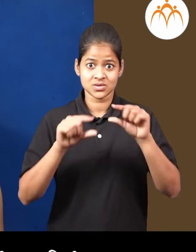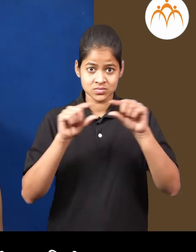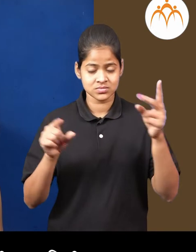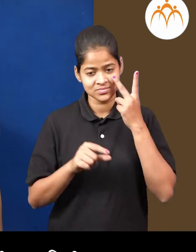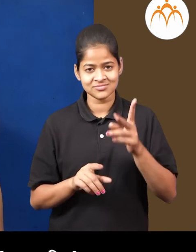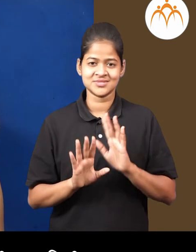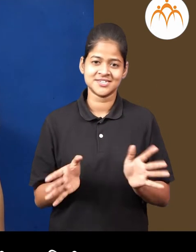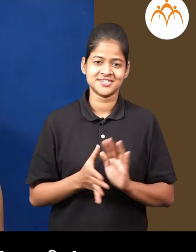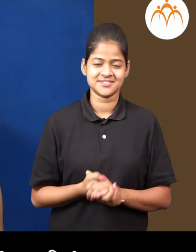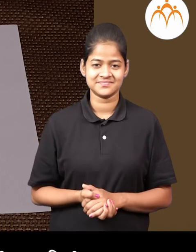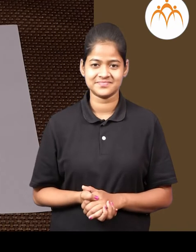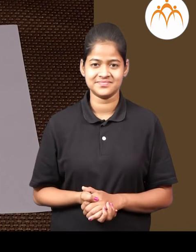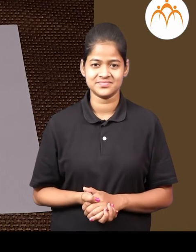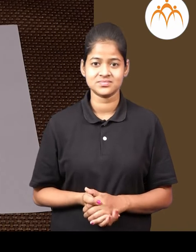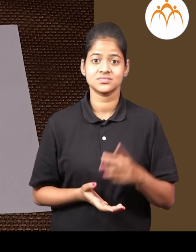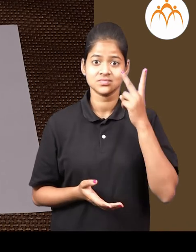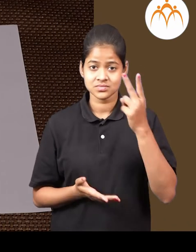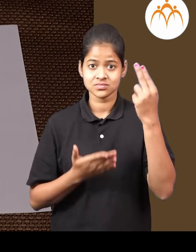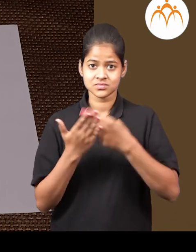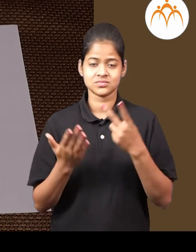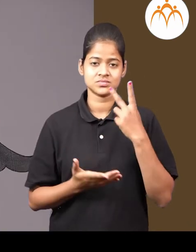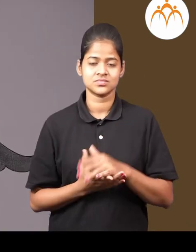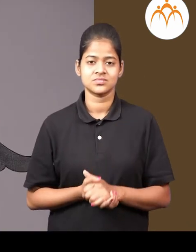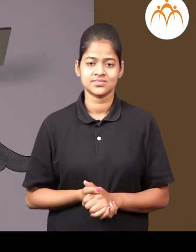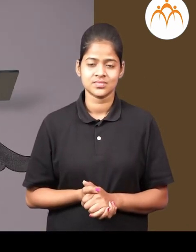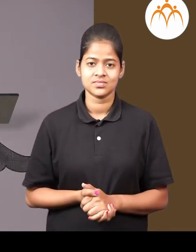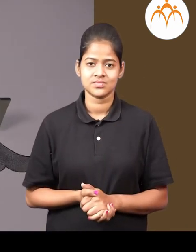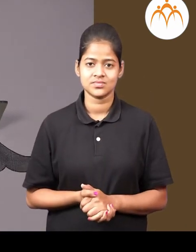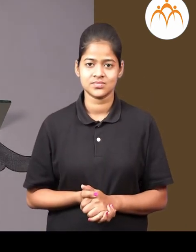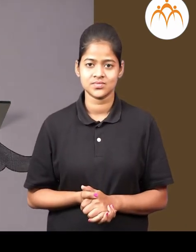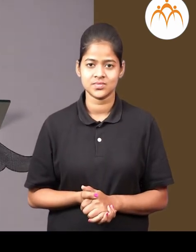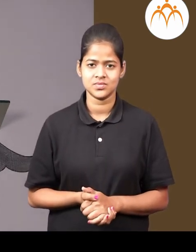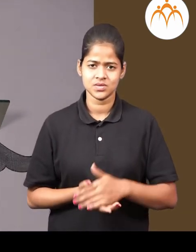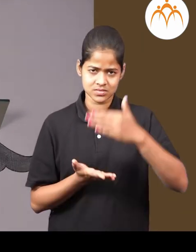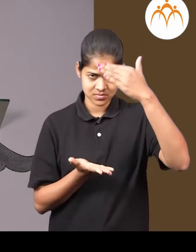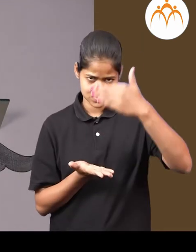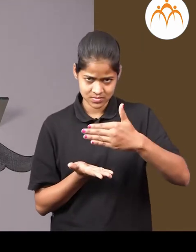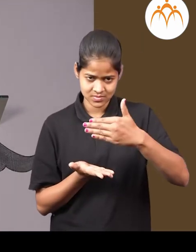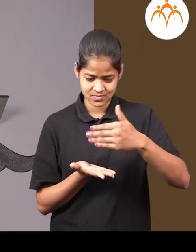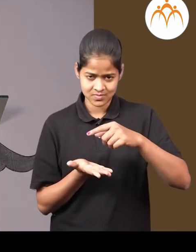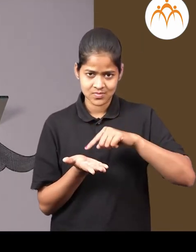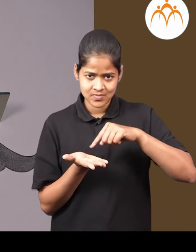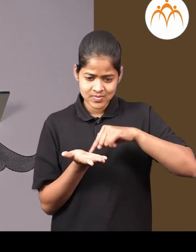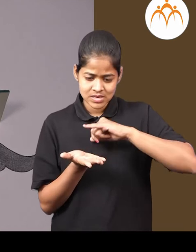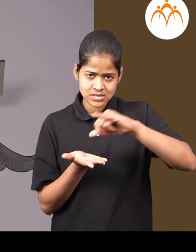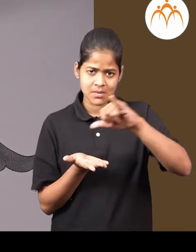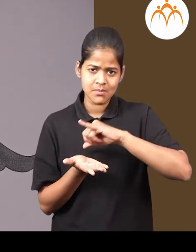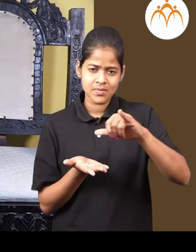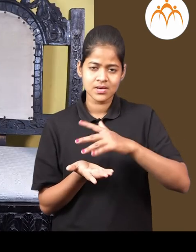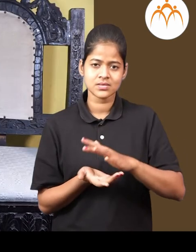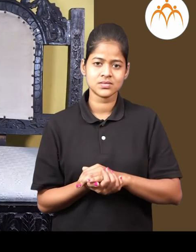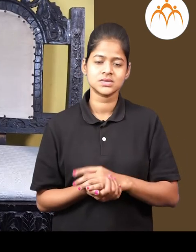सममीती बक्ताना, ही नक्षी बक्ते आत्ता आर्शात। ही नक्षी नाई दिसत।